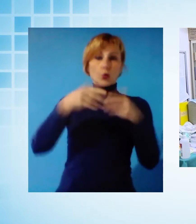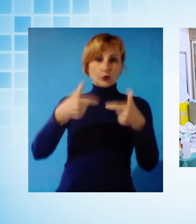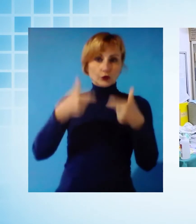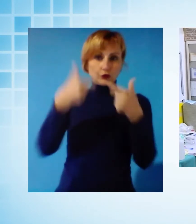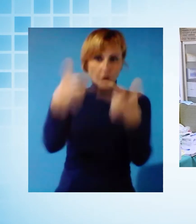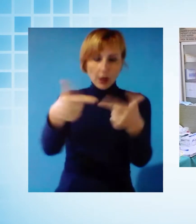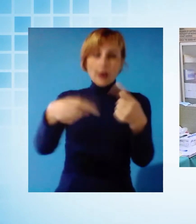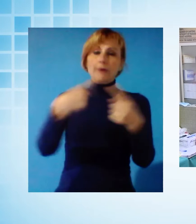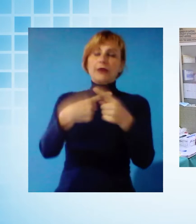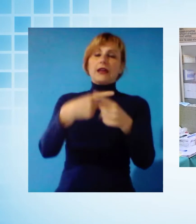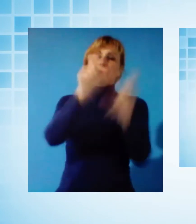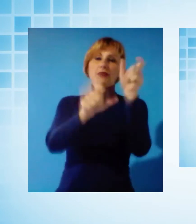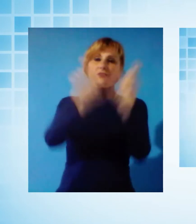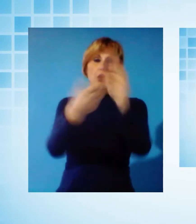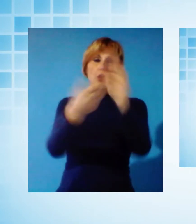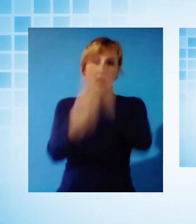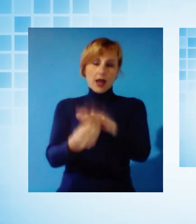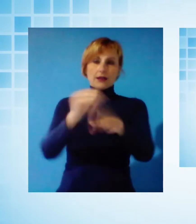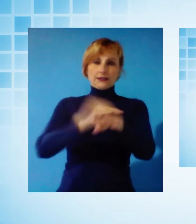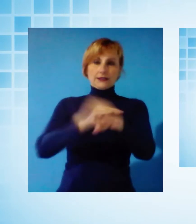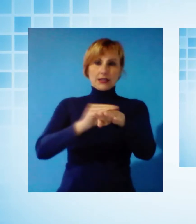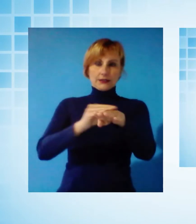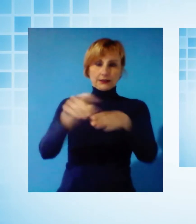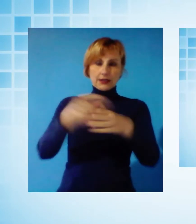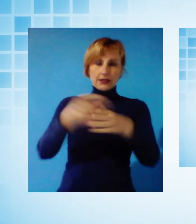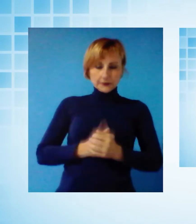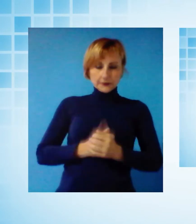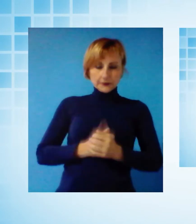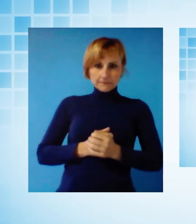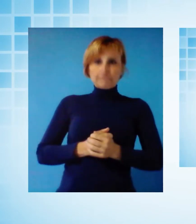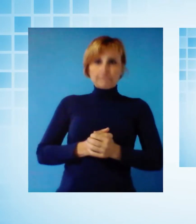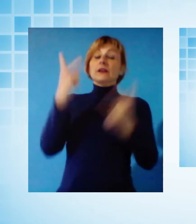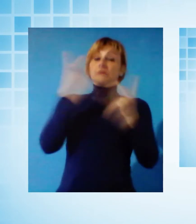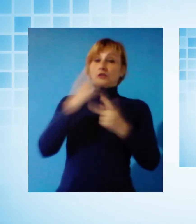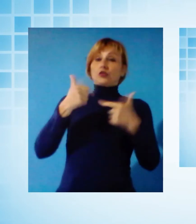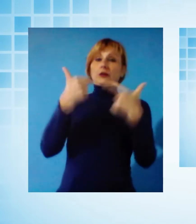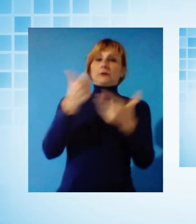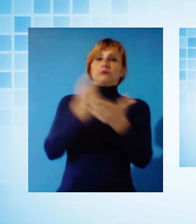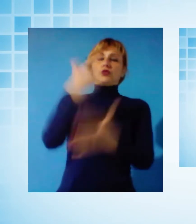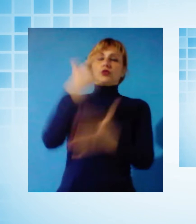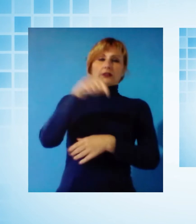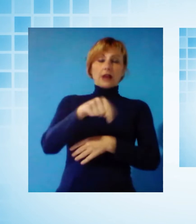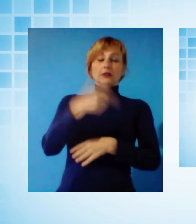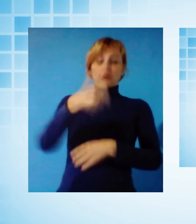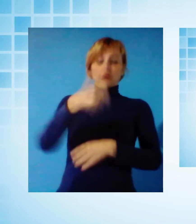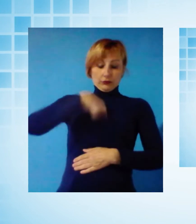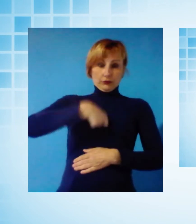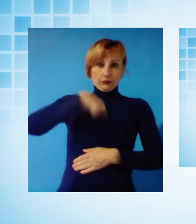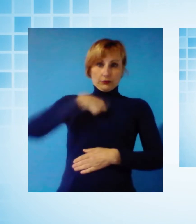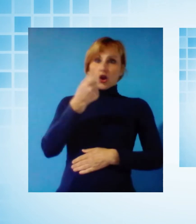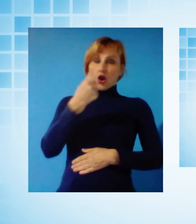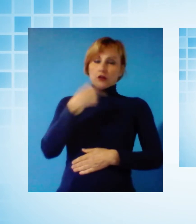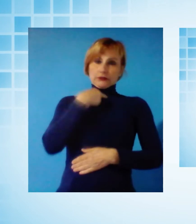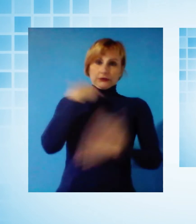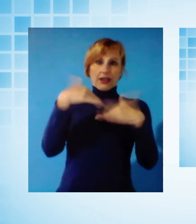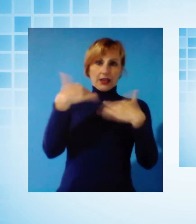'emergenza Covid-19. Una donazione piuttosto importante se consideriamo il costo singolo di queste tute. Ecco la